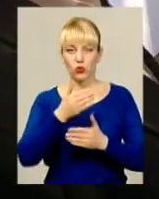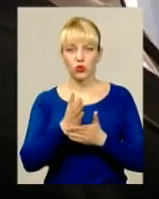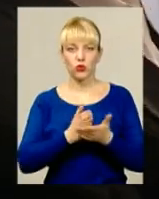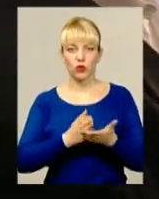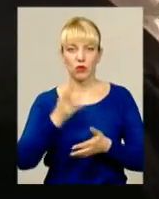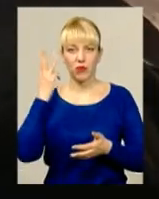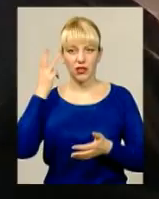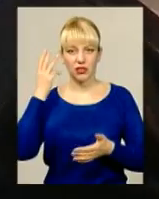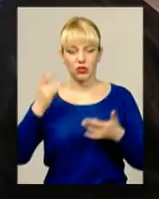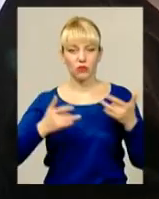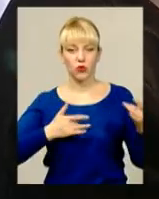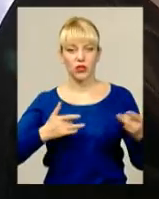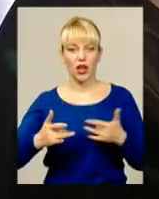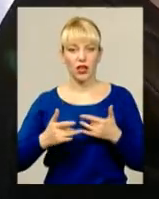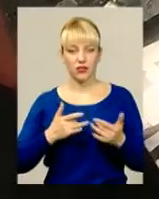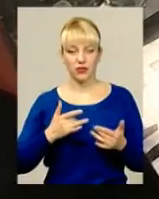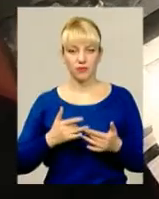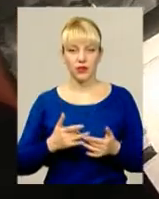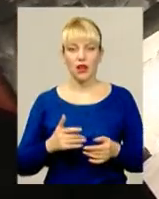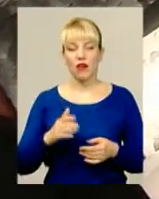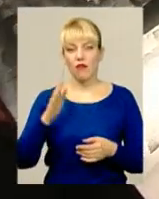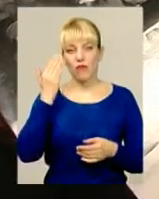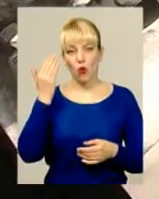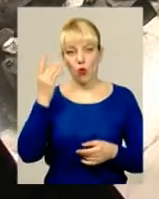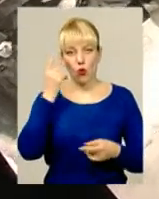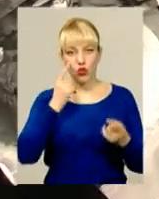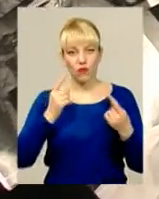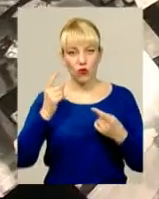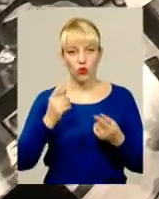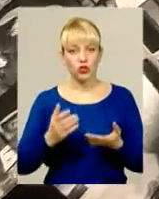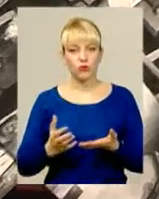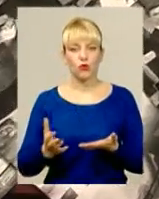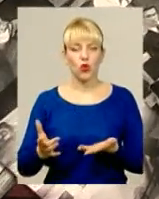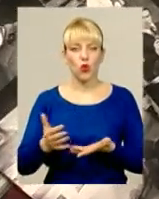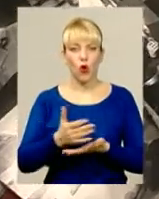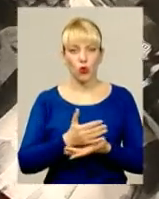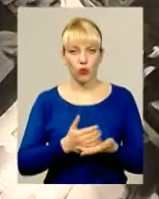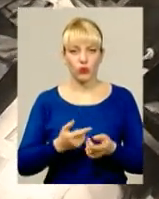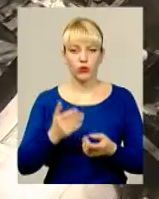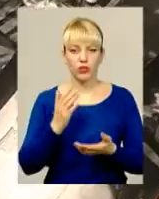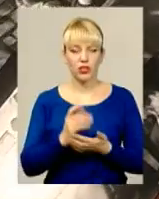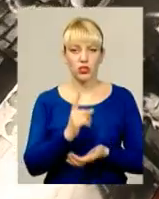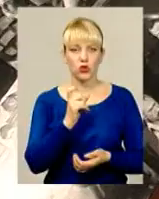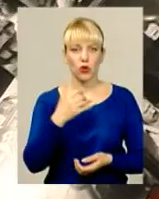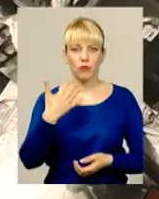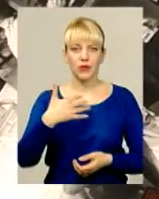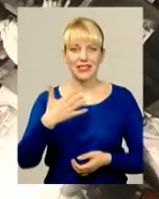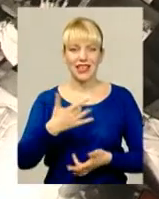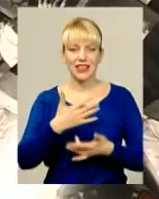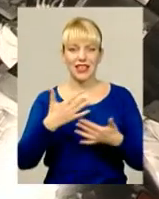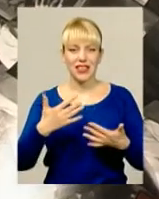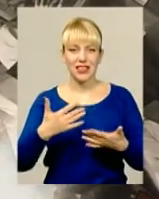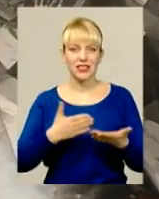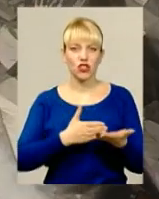академічному музично-драматичному театрі. У його творчому доробку понад 150 різножанрових ролей у